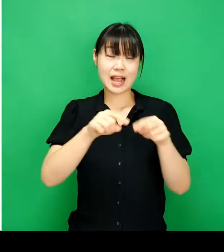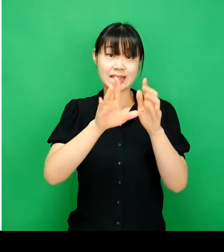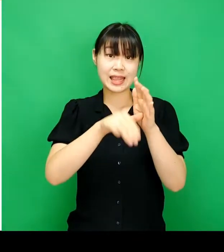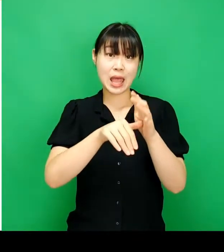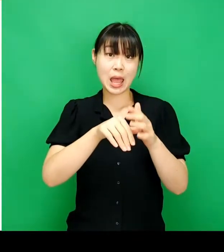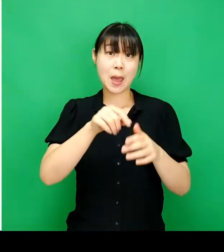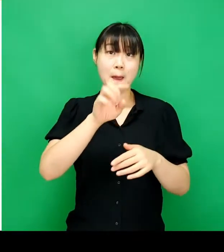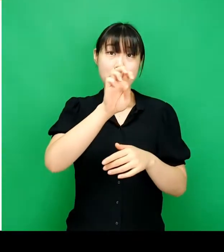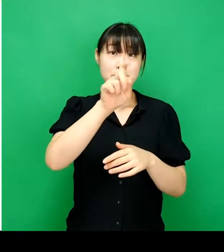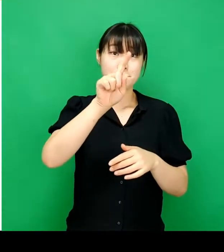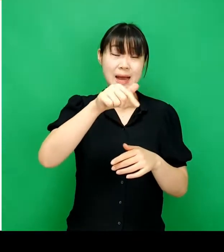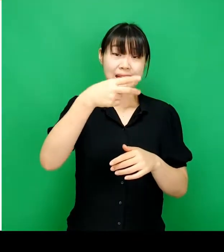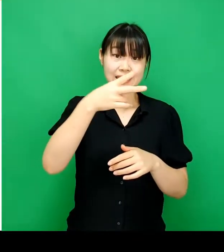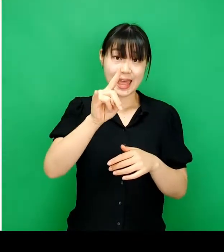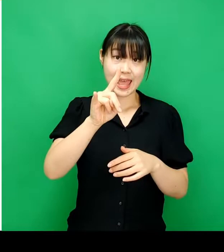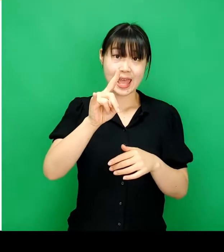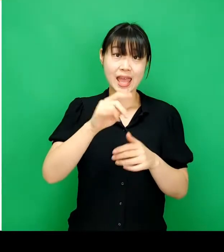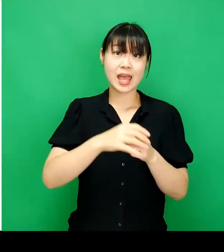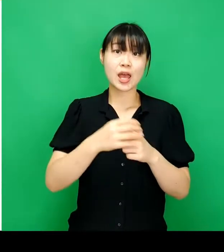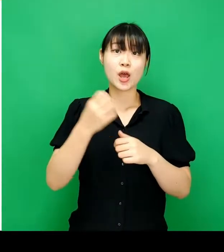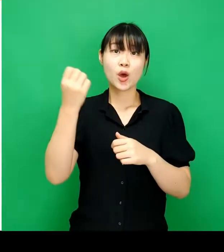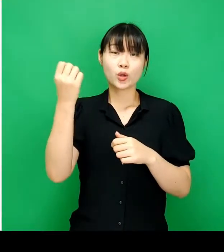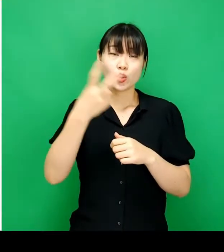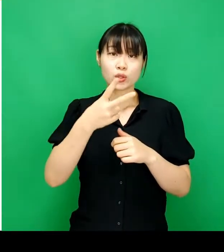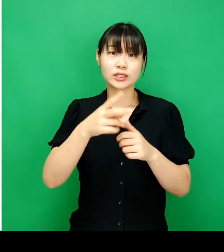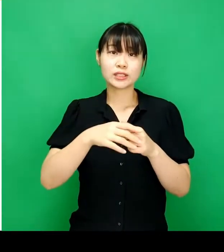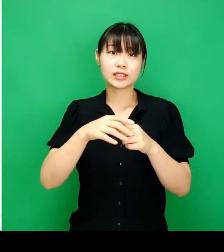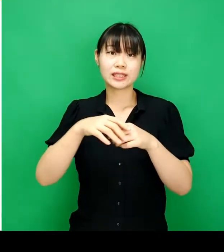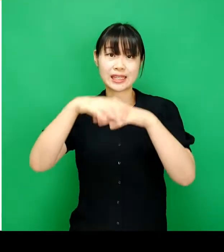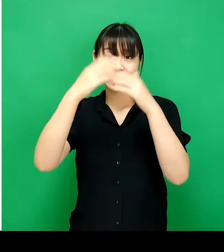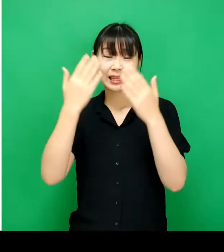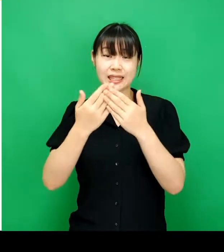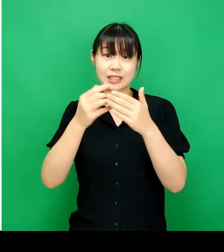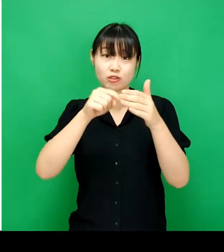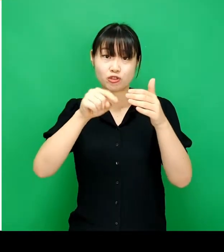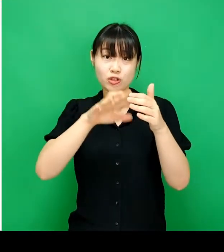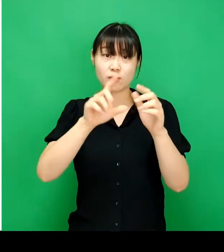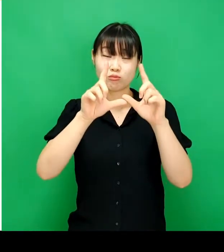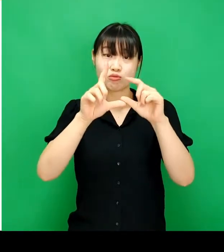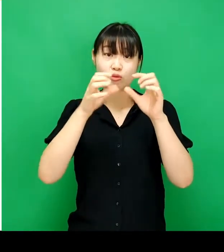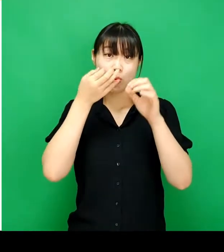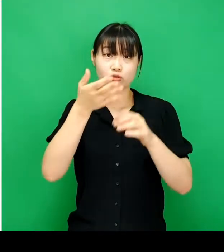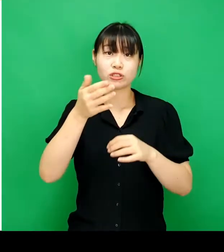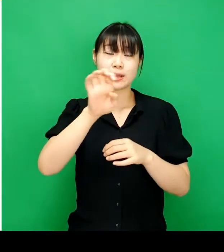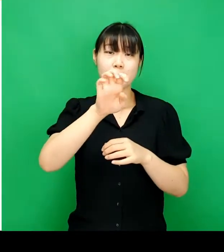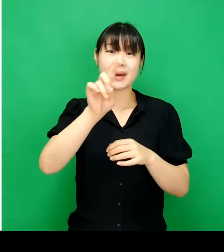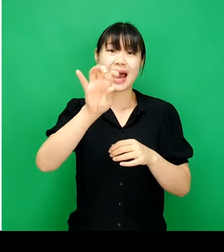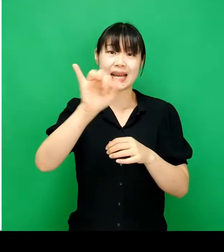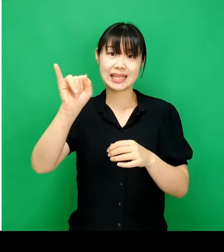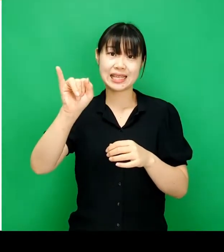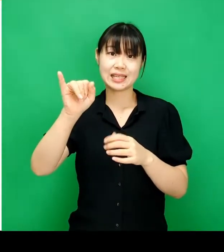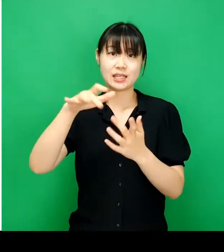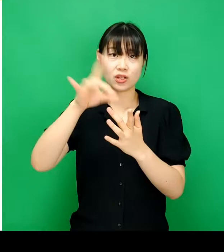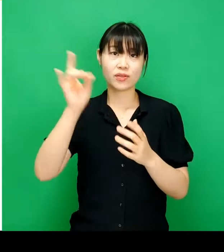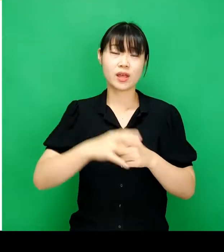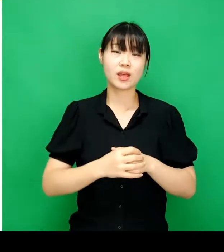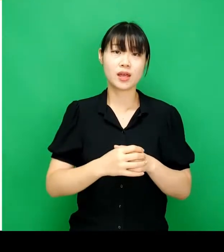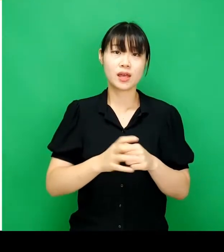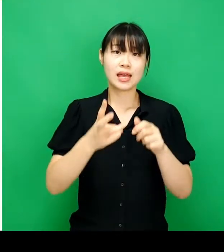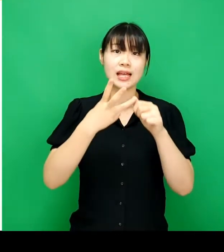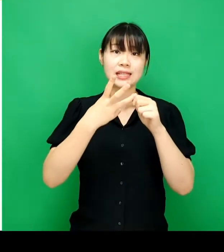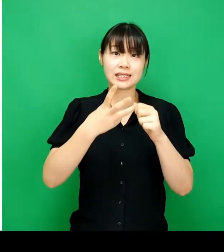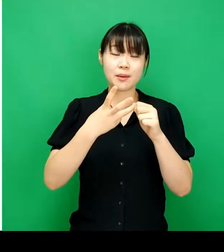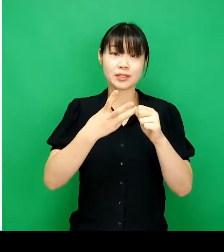범주형 데이터를 시각화할 때는 막대차트나 전체에서 각 범주가 차지하는 부분을 보여줄 수 있는 파이차트 등을 선택합니다.